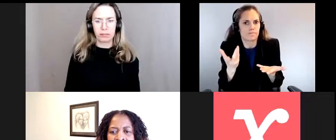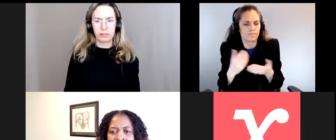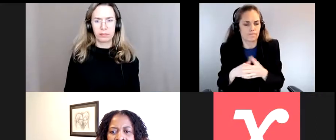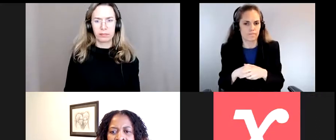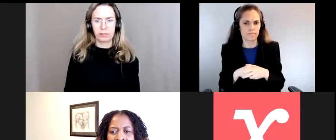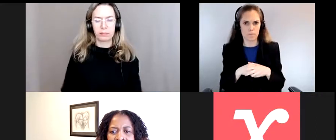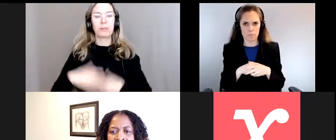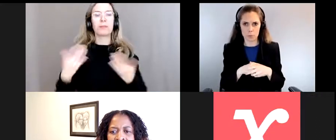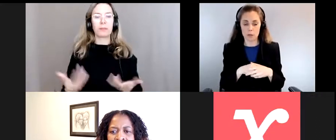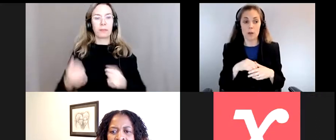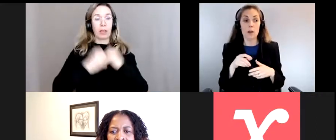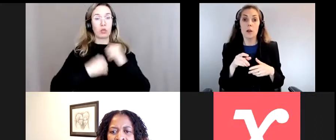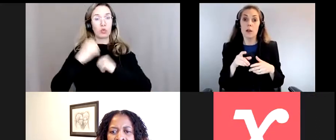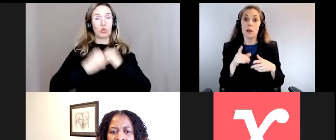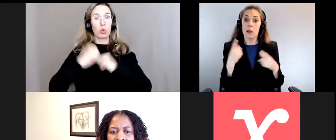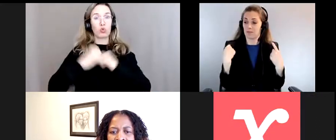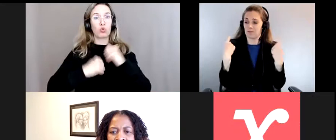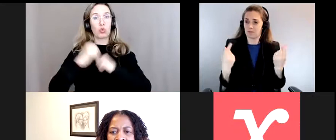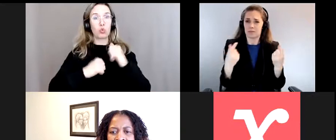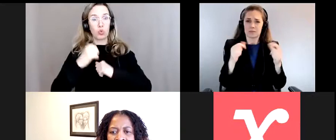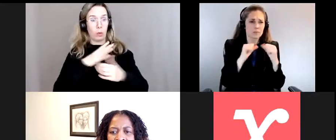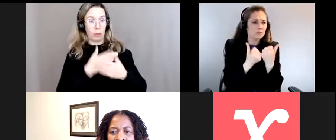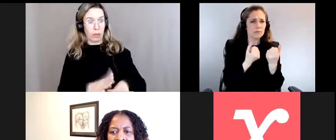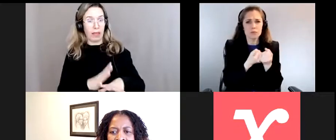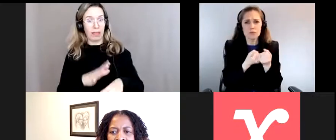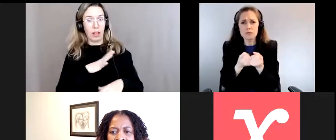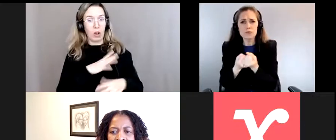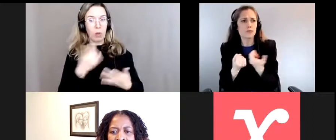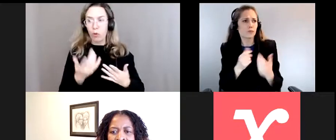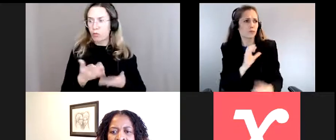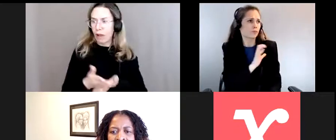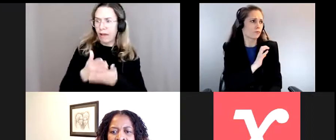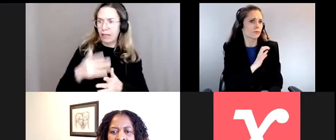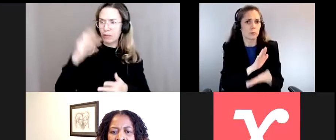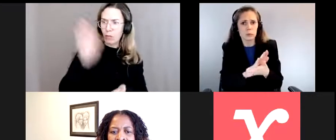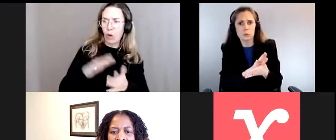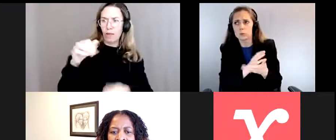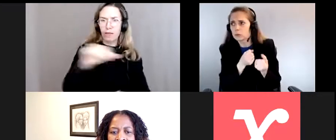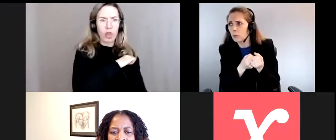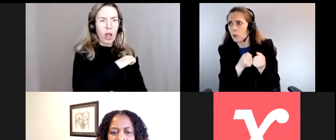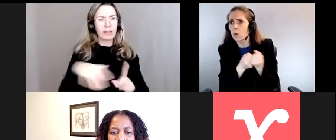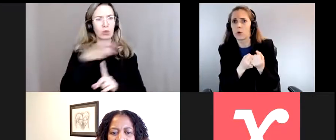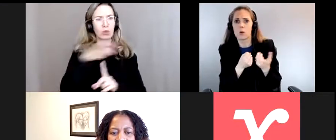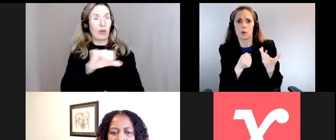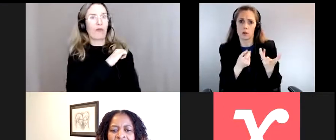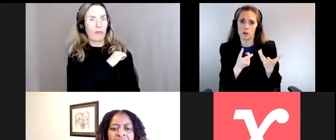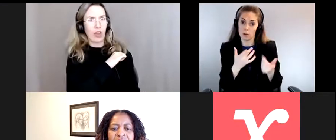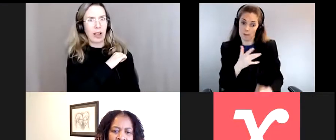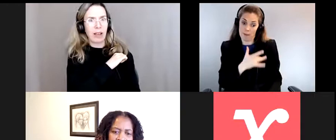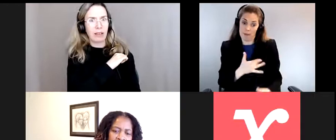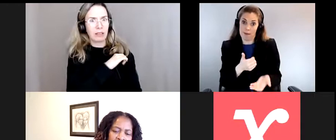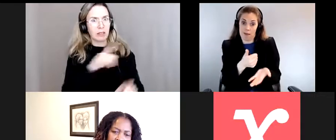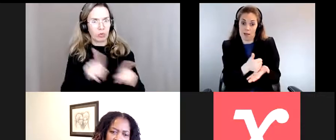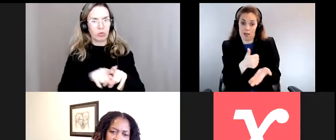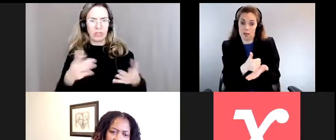Et donc, les structures qui sont d'habitude présentes pour réduire la violence ou les situations de violence étaient aussi mises en suspens